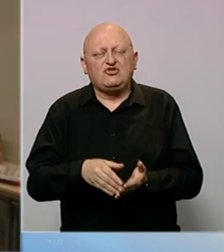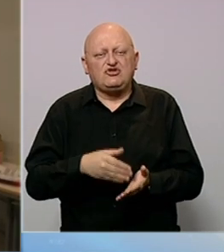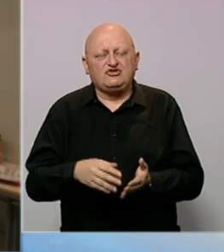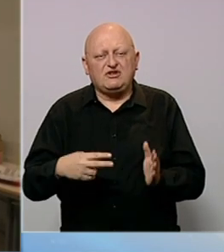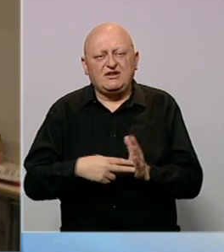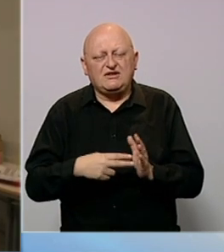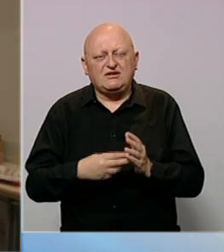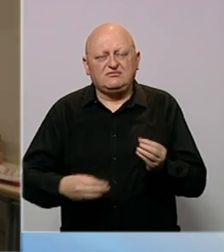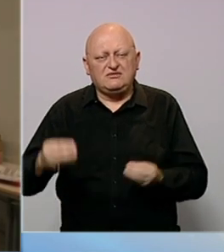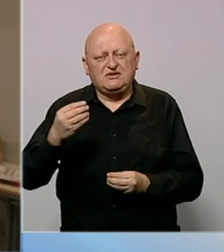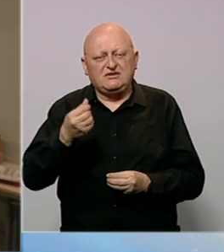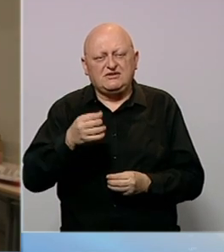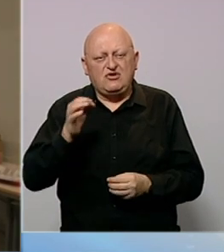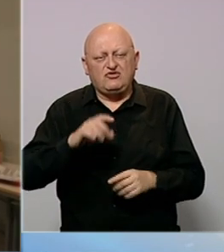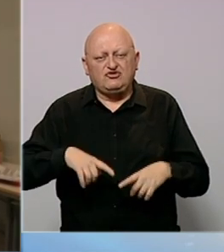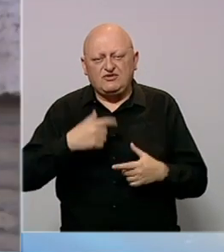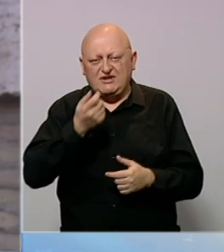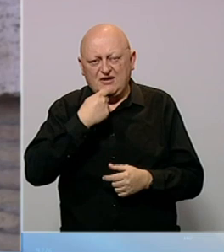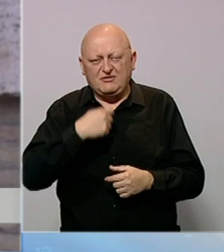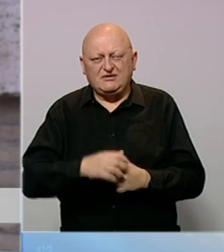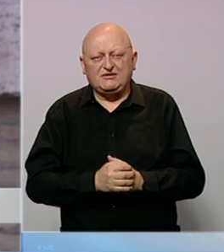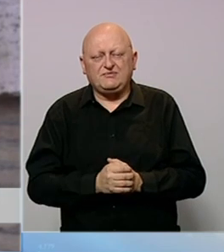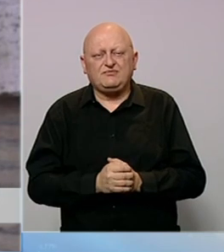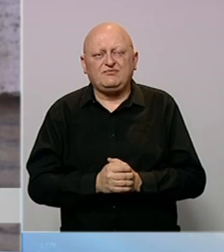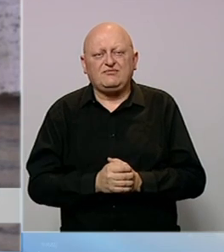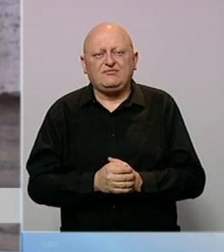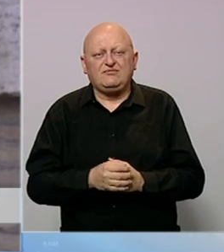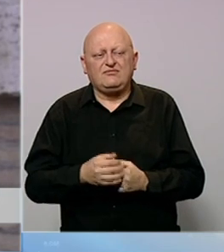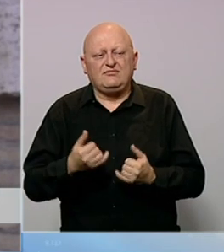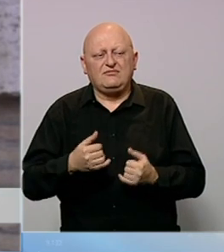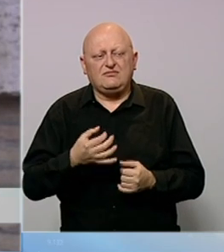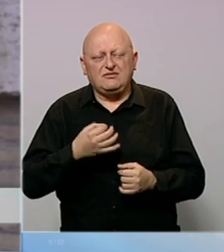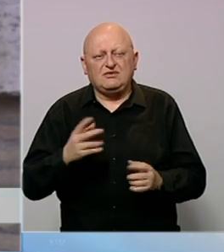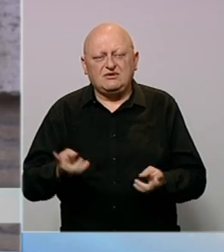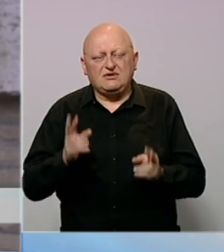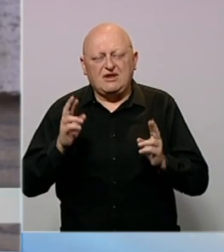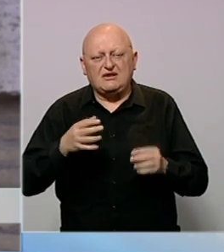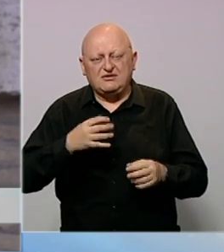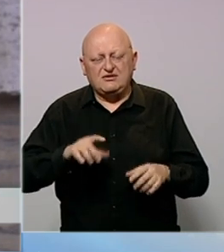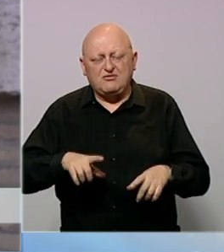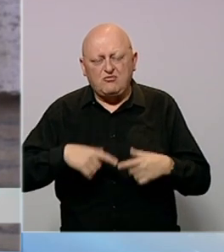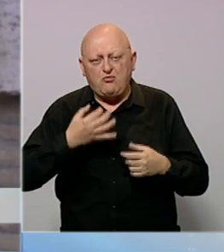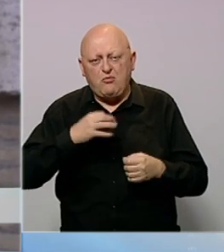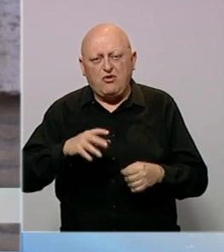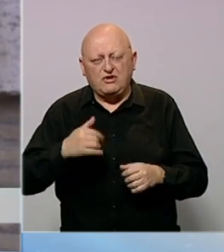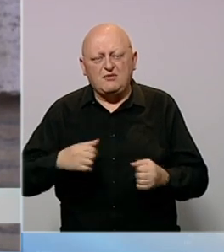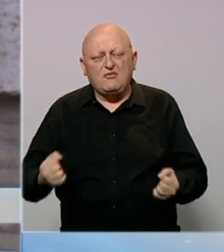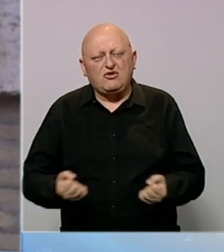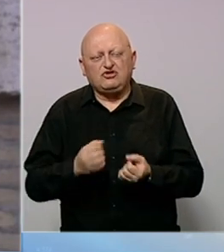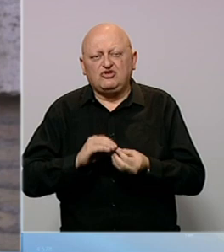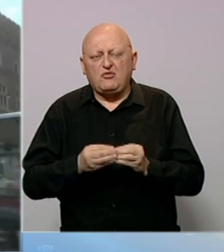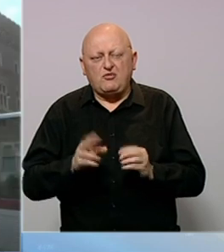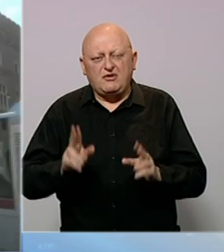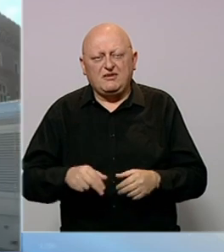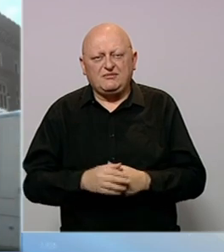energije i rasta cijena osnovnih namirnica. Nadam se boljem jer nam treba pomoć kao društvo. Imamo mnogo poteškoća i problema.